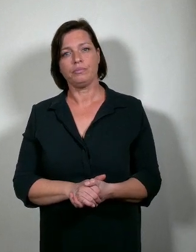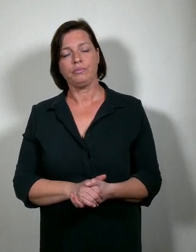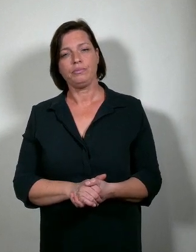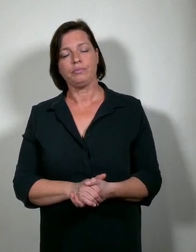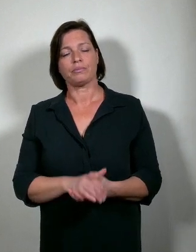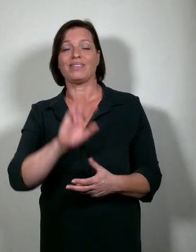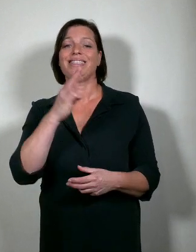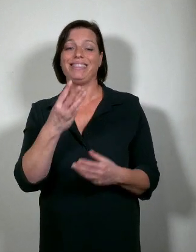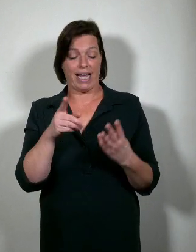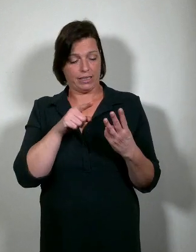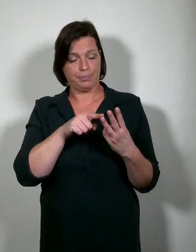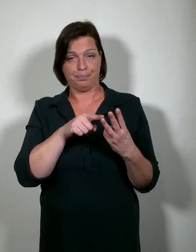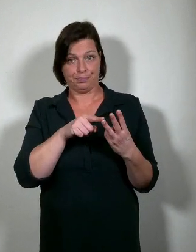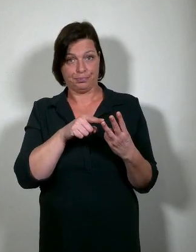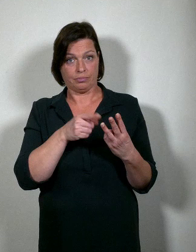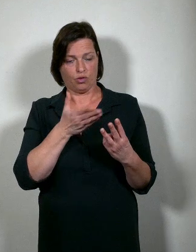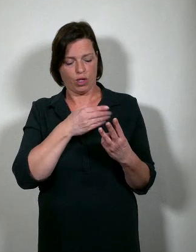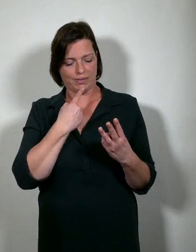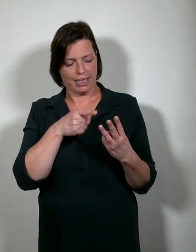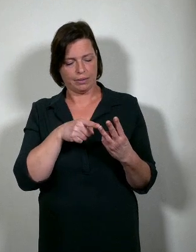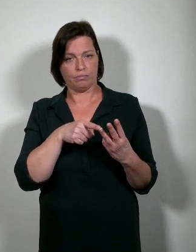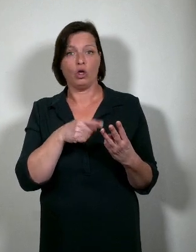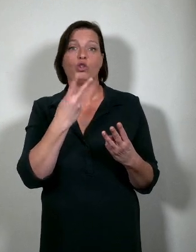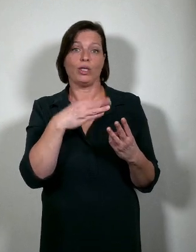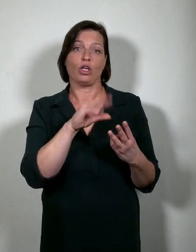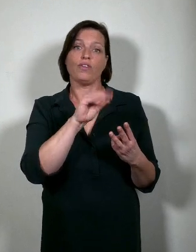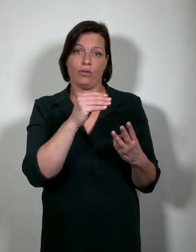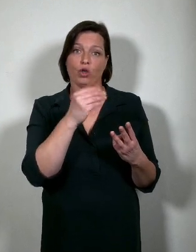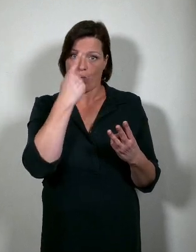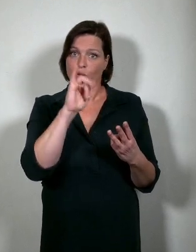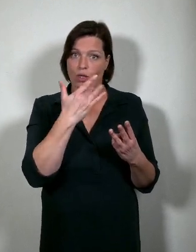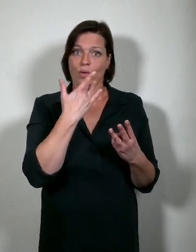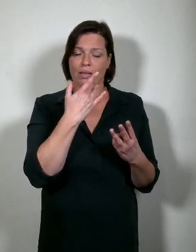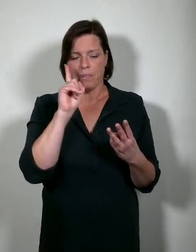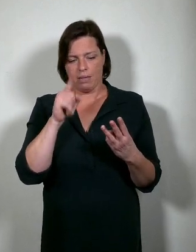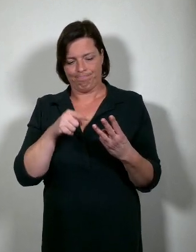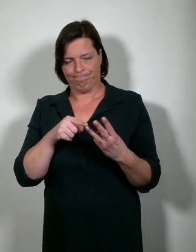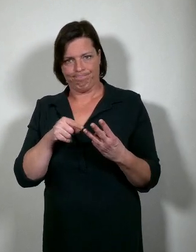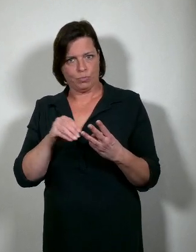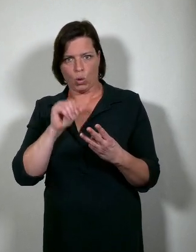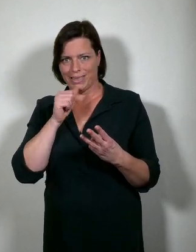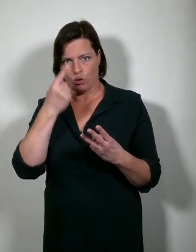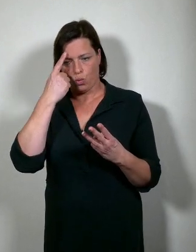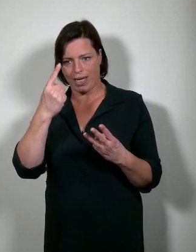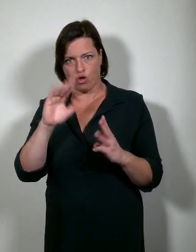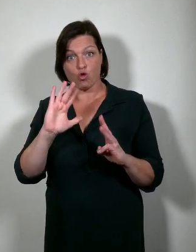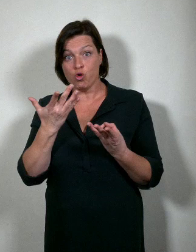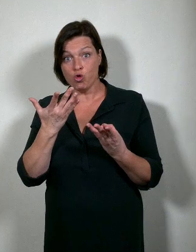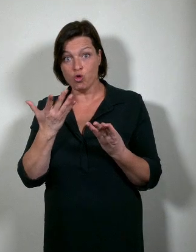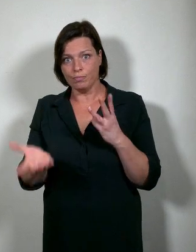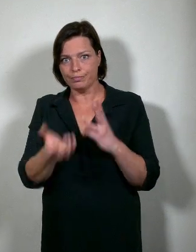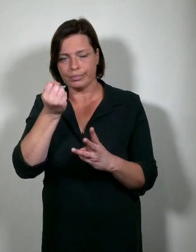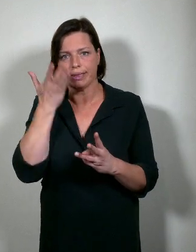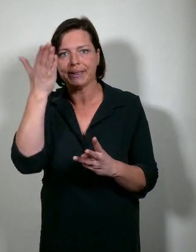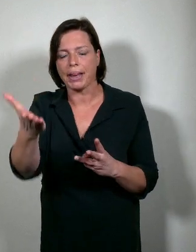Derde punt vooraf. We weten wat we willen tegen 2050, maar we weten nog niet precies wat de weg ernaartoe zal zijn.